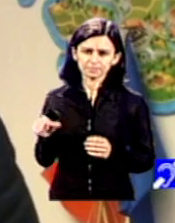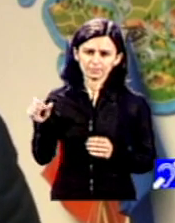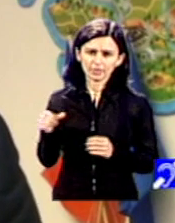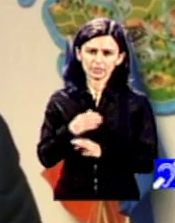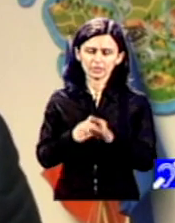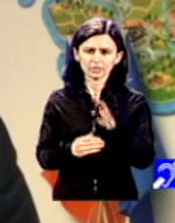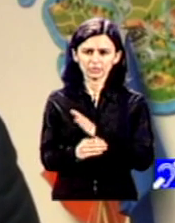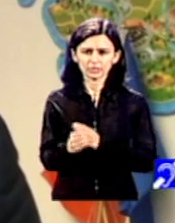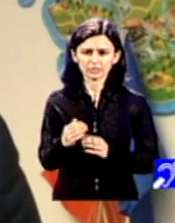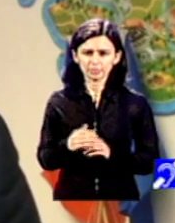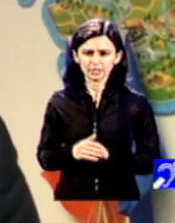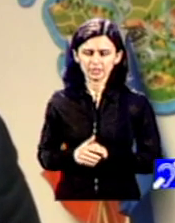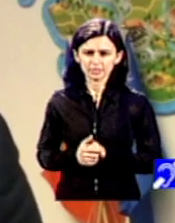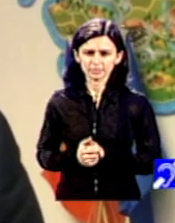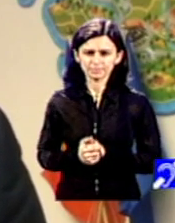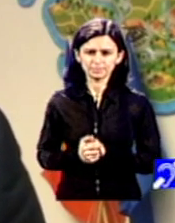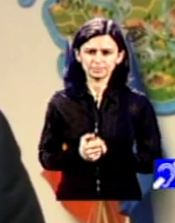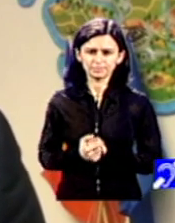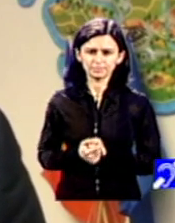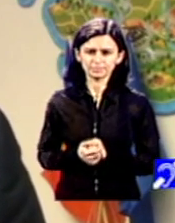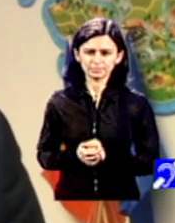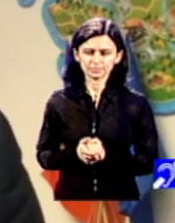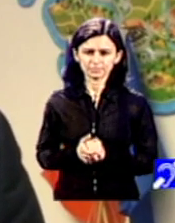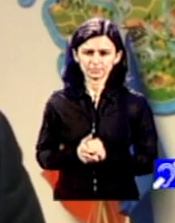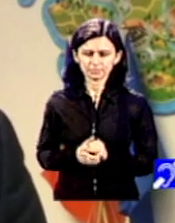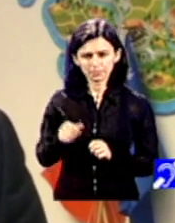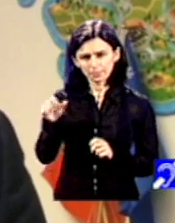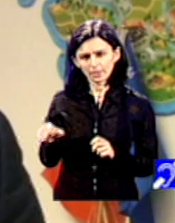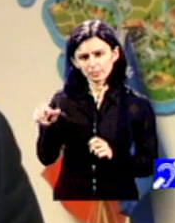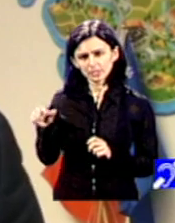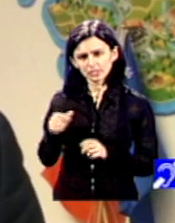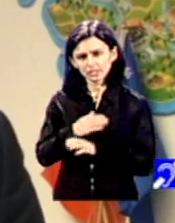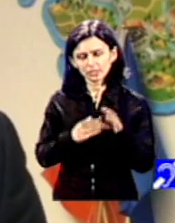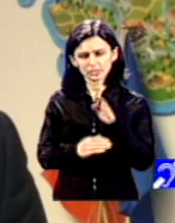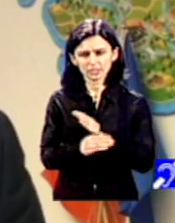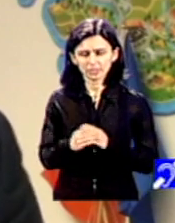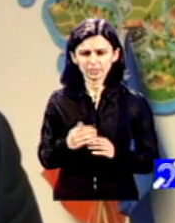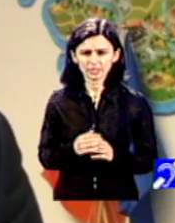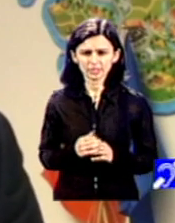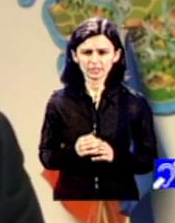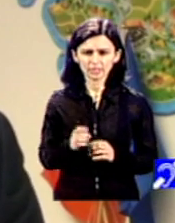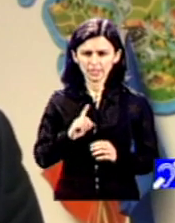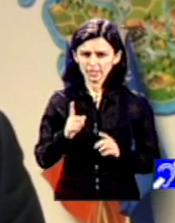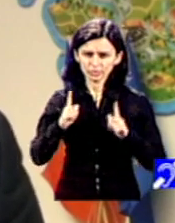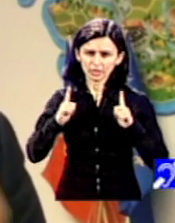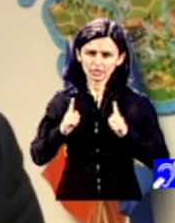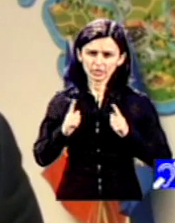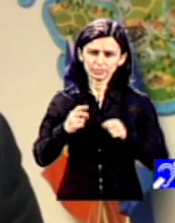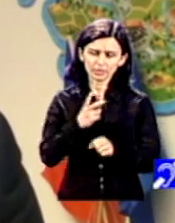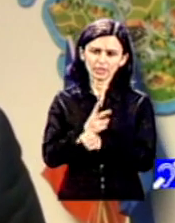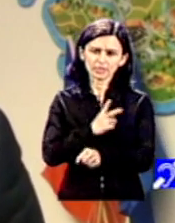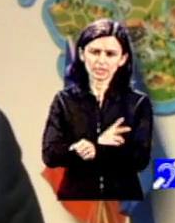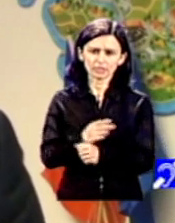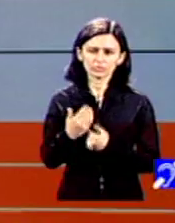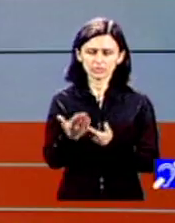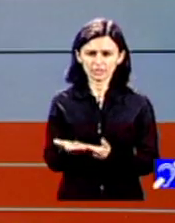dizabilități și de persoanele cu dizabilități în general. Persoanele cu dizabilități nu se așteaptă de la stat să le dea ceva sau